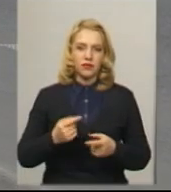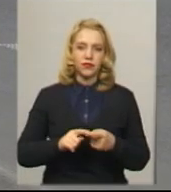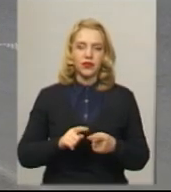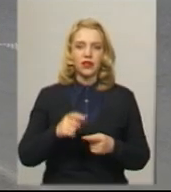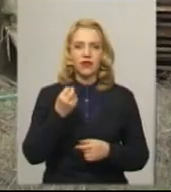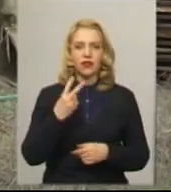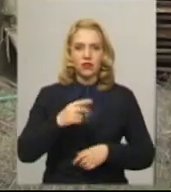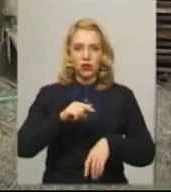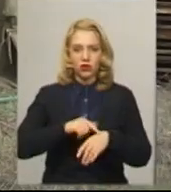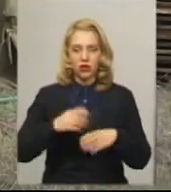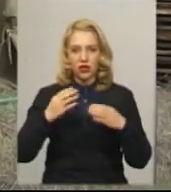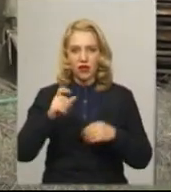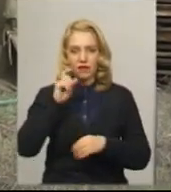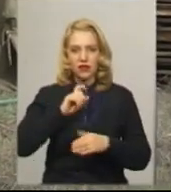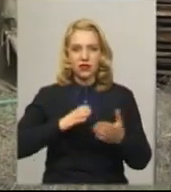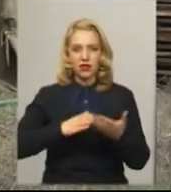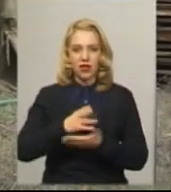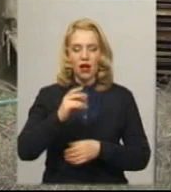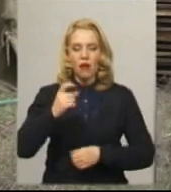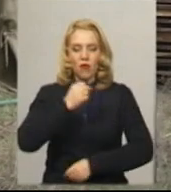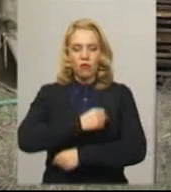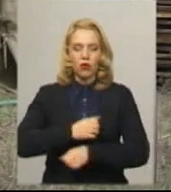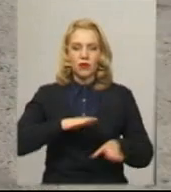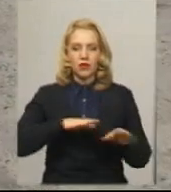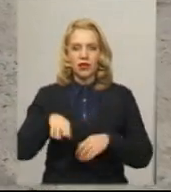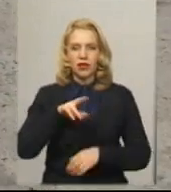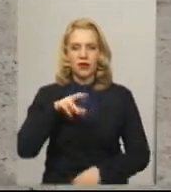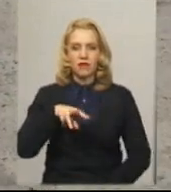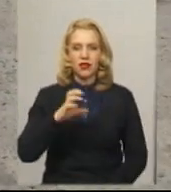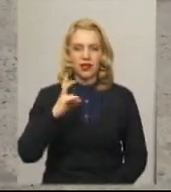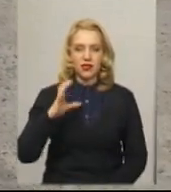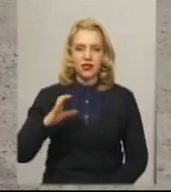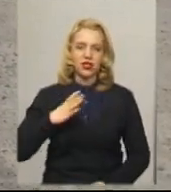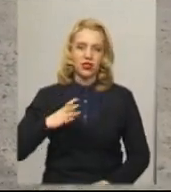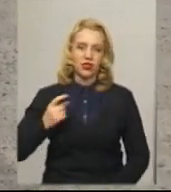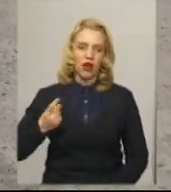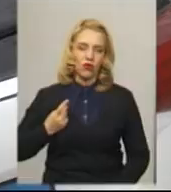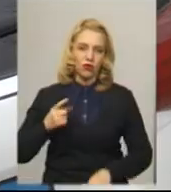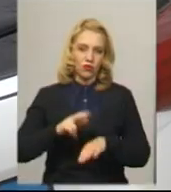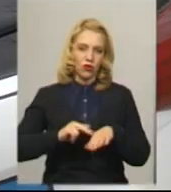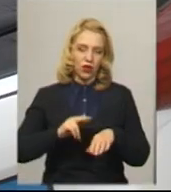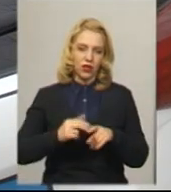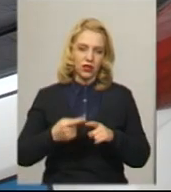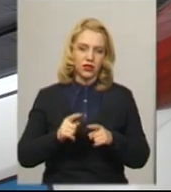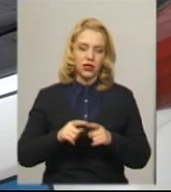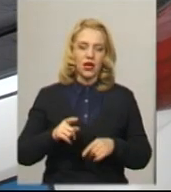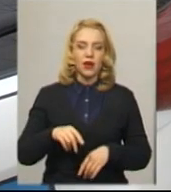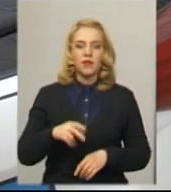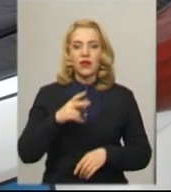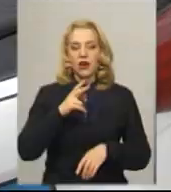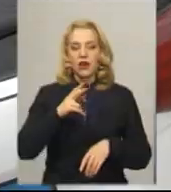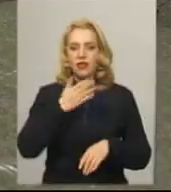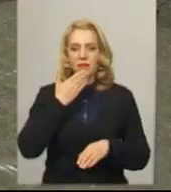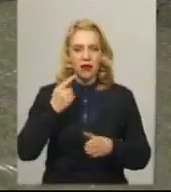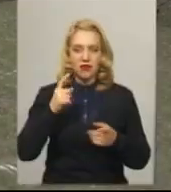Вінницький напрямок, на блокпосту встановили намет ДНСники, чекають наметиків та поліції. Патрульні кажуть, до блокпосту стосунку не мають.